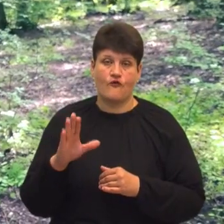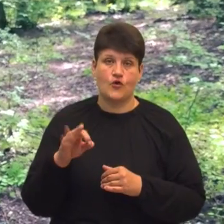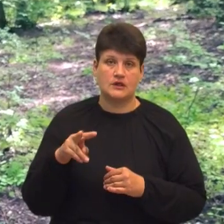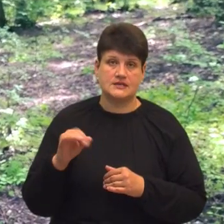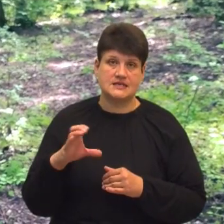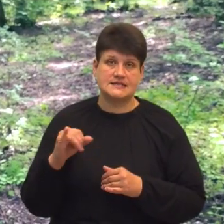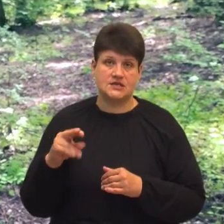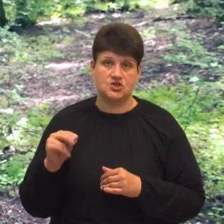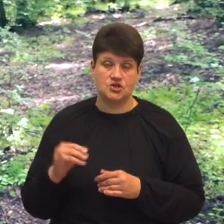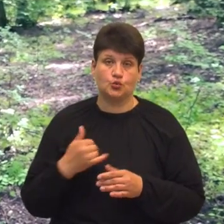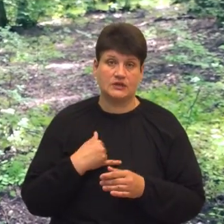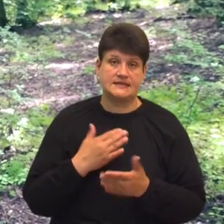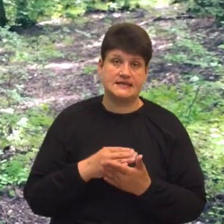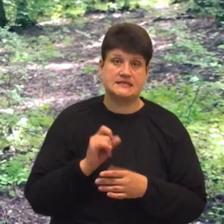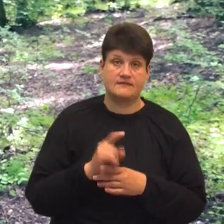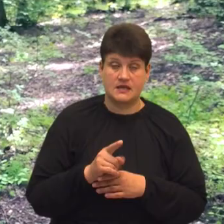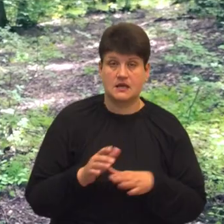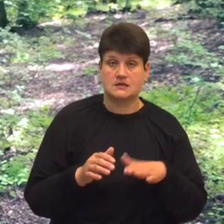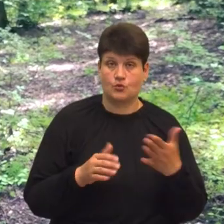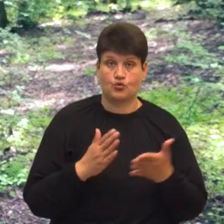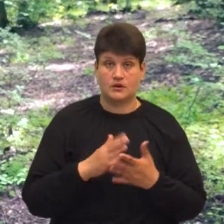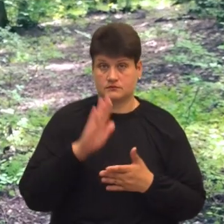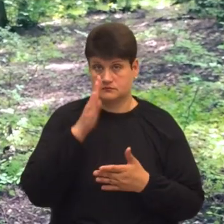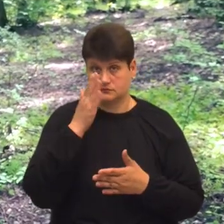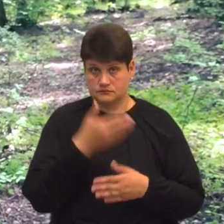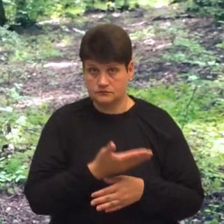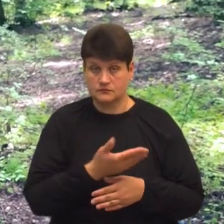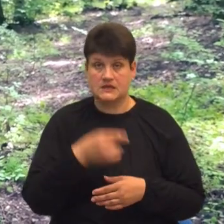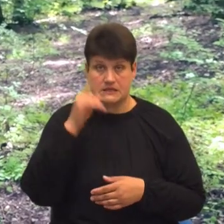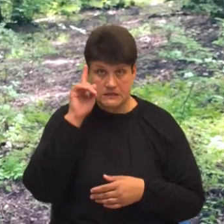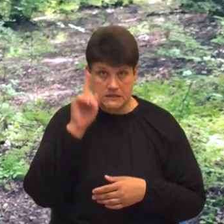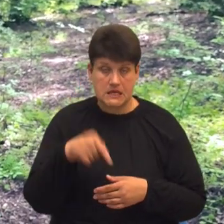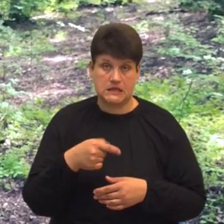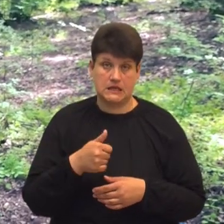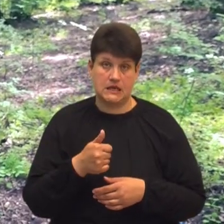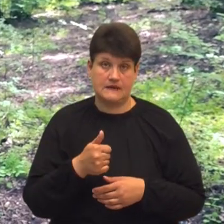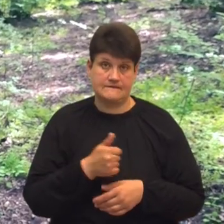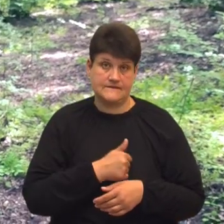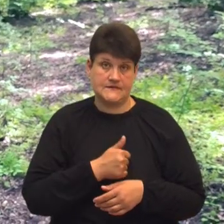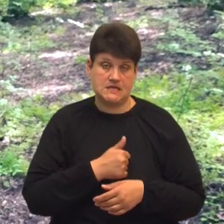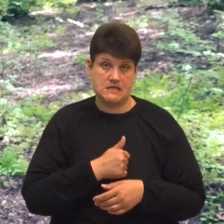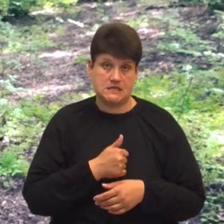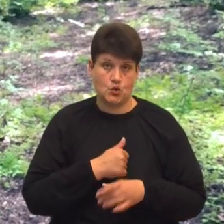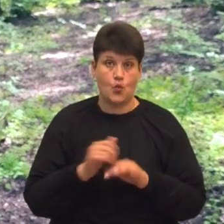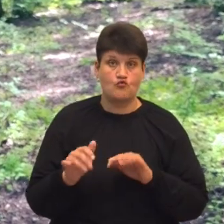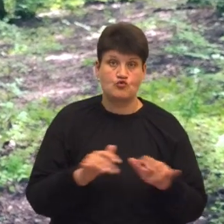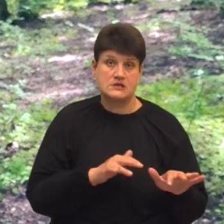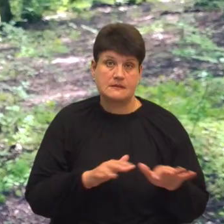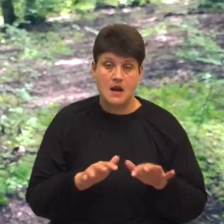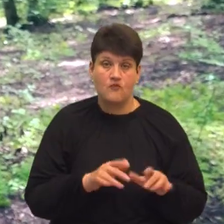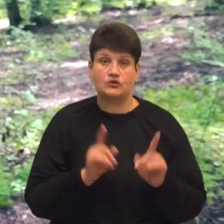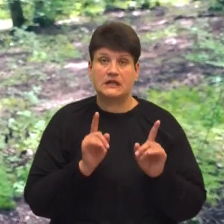є таке завдання, коли з боку є такий агресор, нам знати військову справу для того, щоб